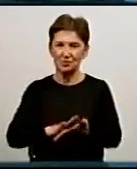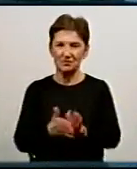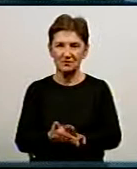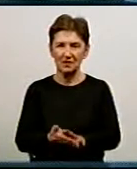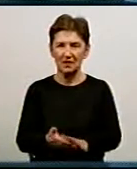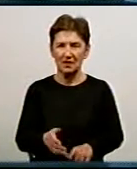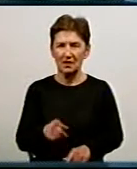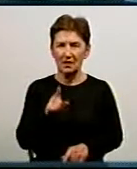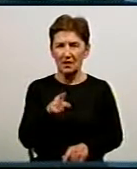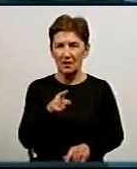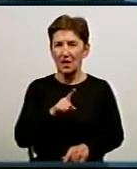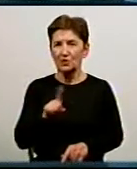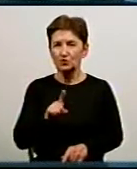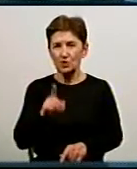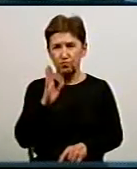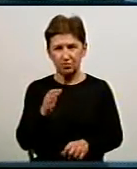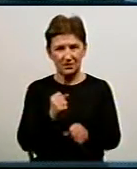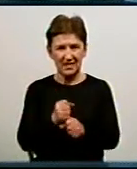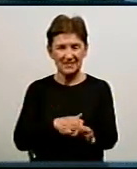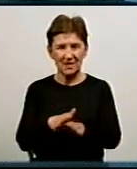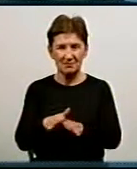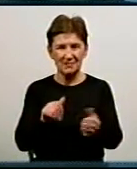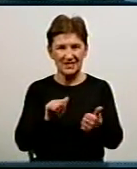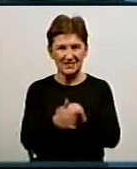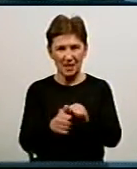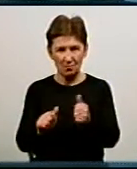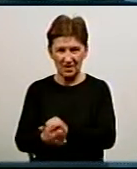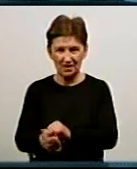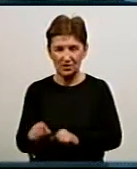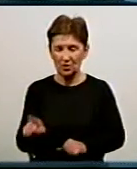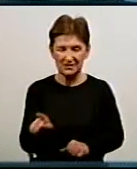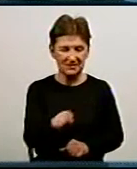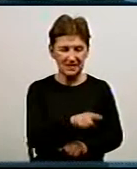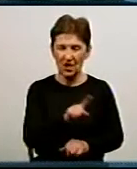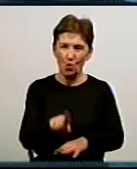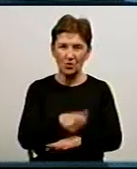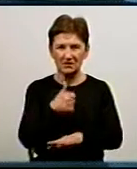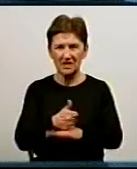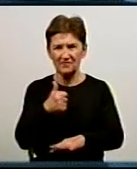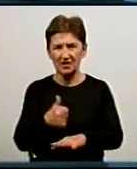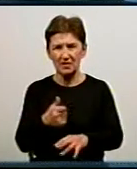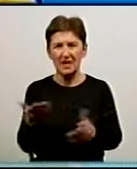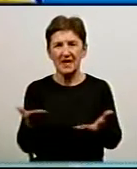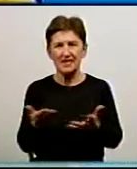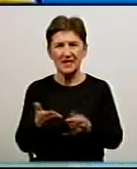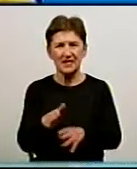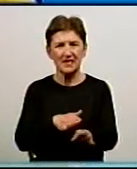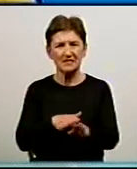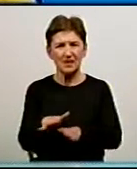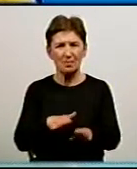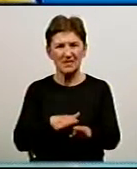ці водогони, які ми будемо виконувати заміну, якраз саме ці основні водогони, які забезпечують